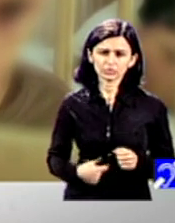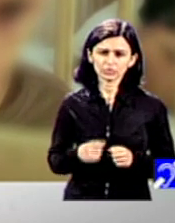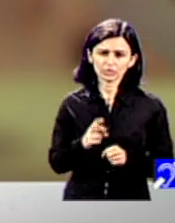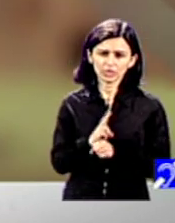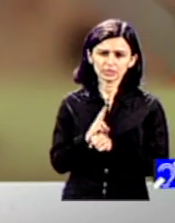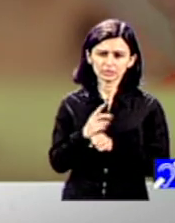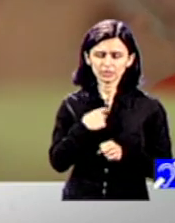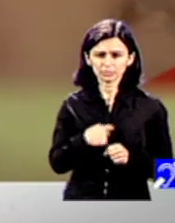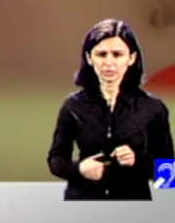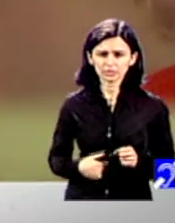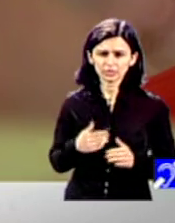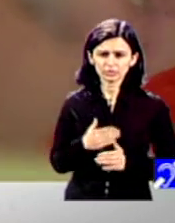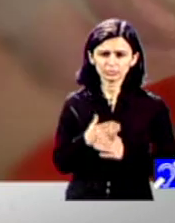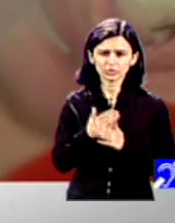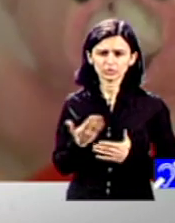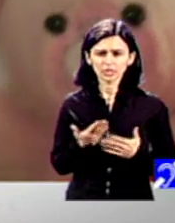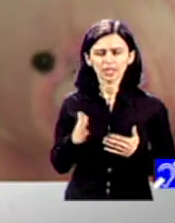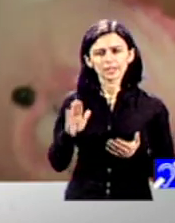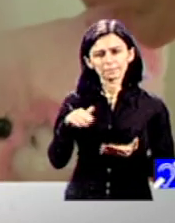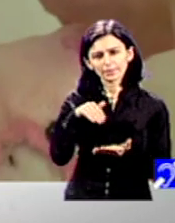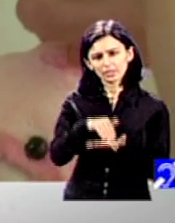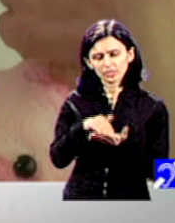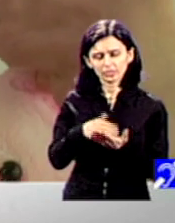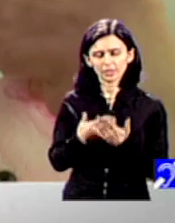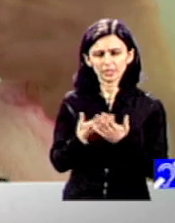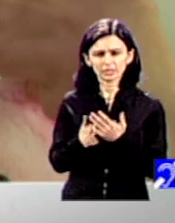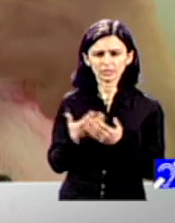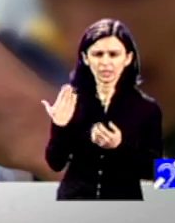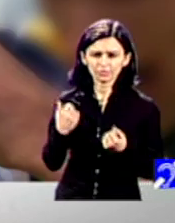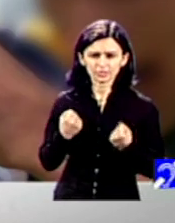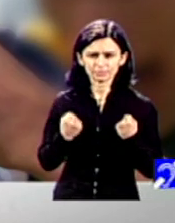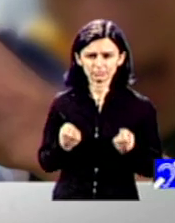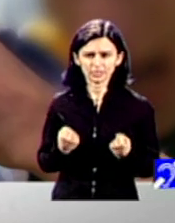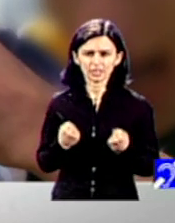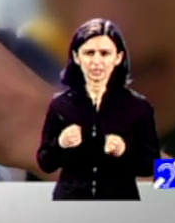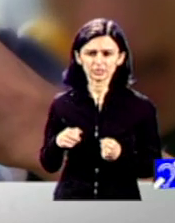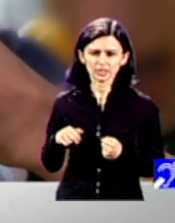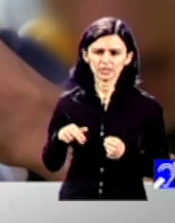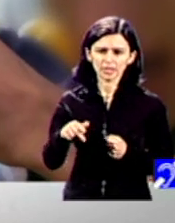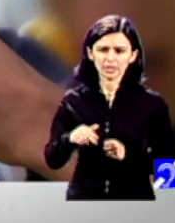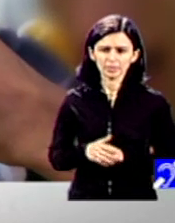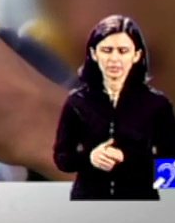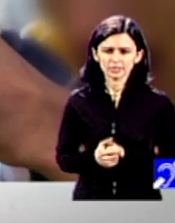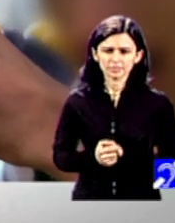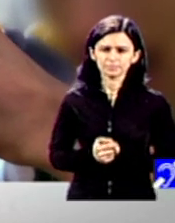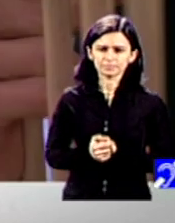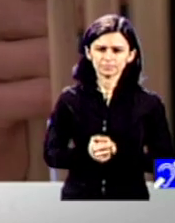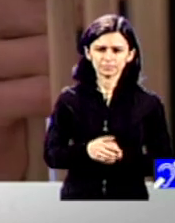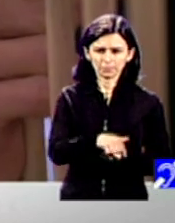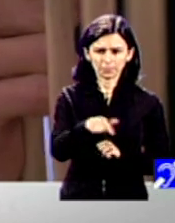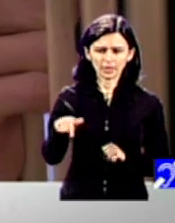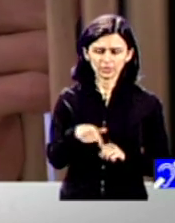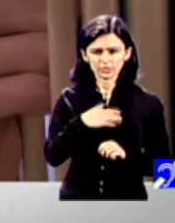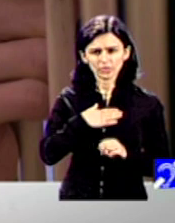aceștia au nevoie, pentru că evident le-a fost cu atât mai dificil să se deplaseze. Ori, noi avem încă o carență majoră cu privire la